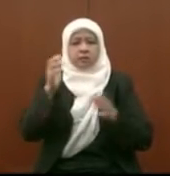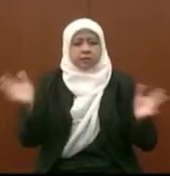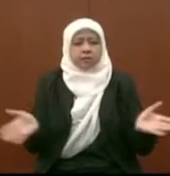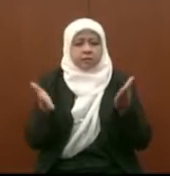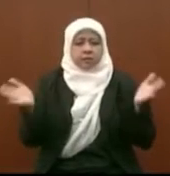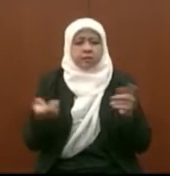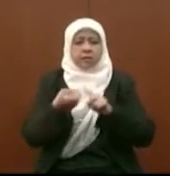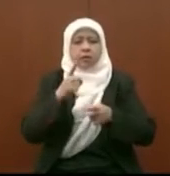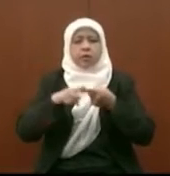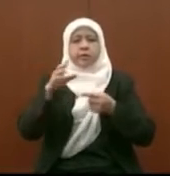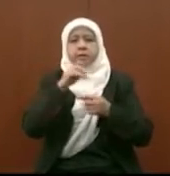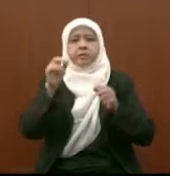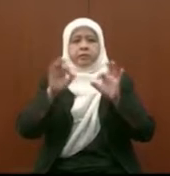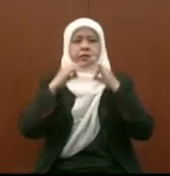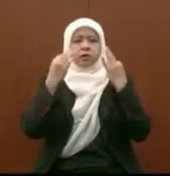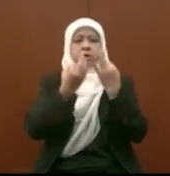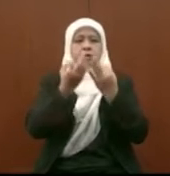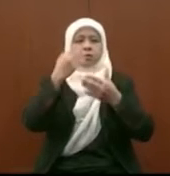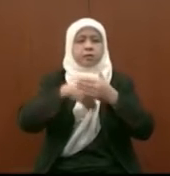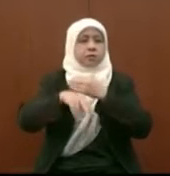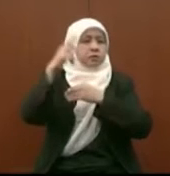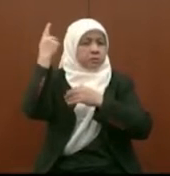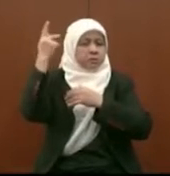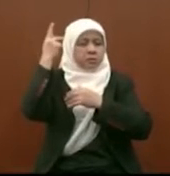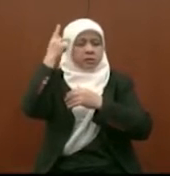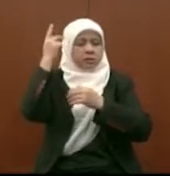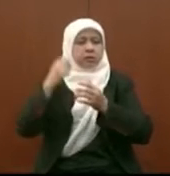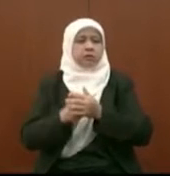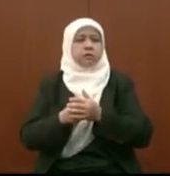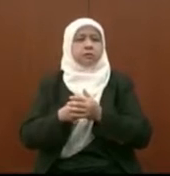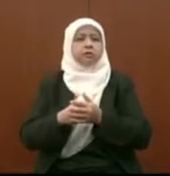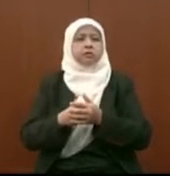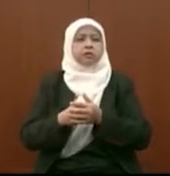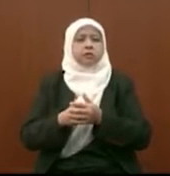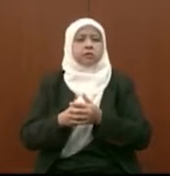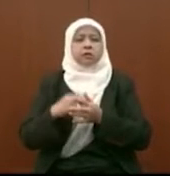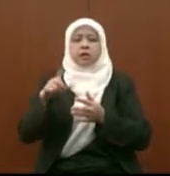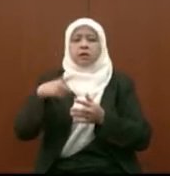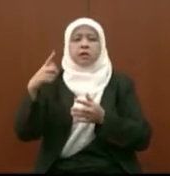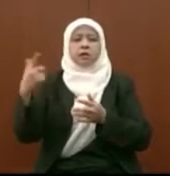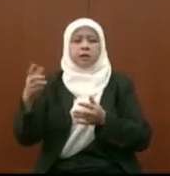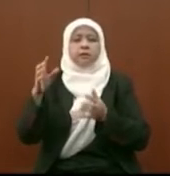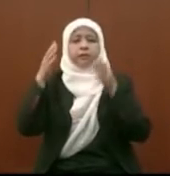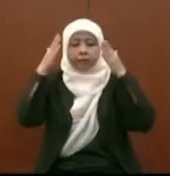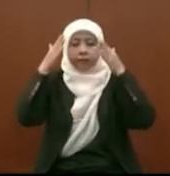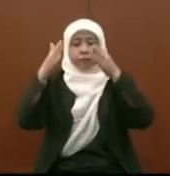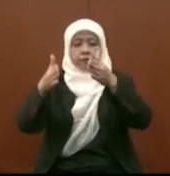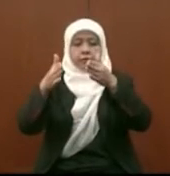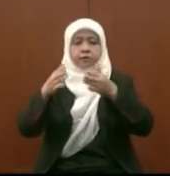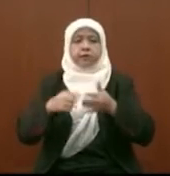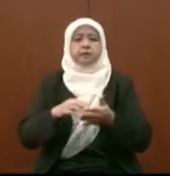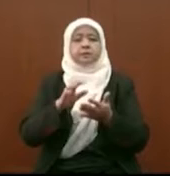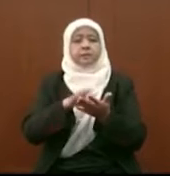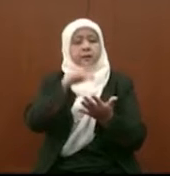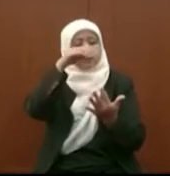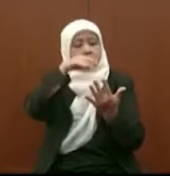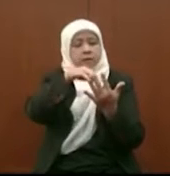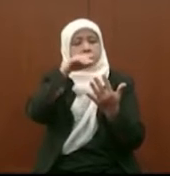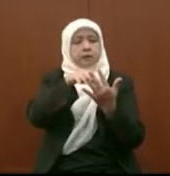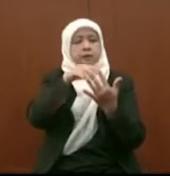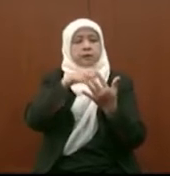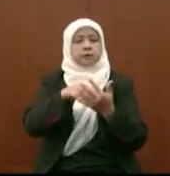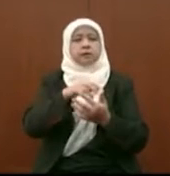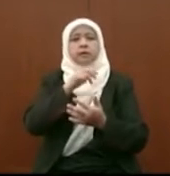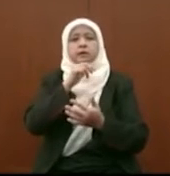kawan-kawan dan keluarga 72% mengatakan mereka lebih suka fokus kepada pelajaran dan 3% mengatakan